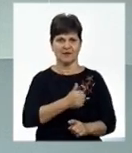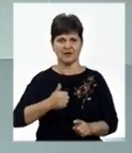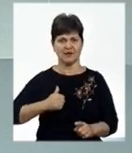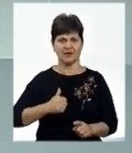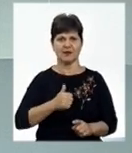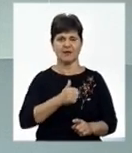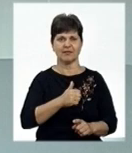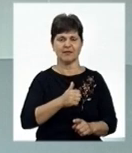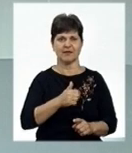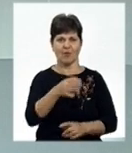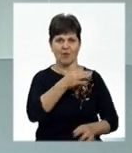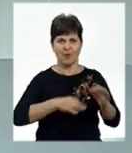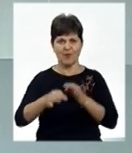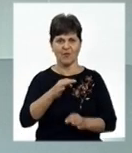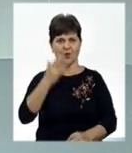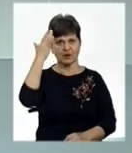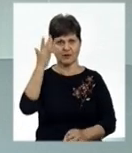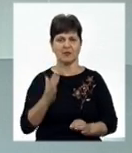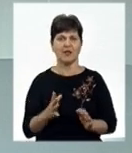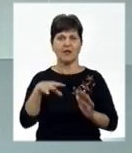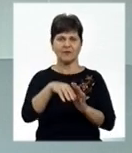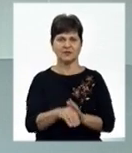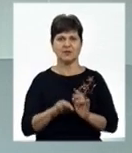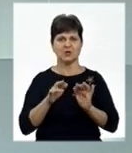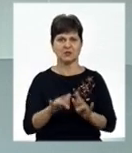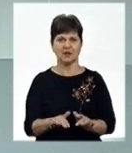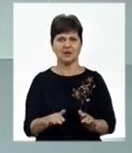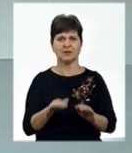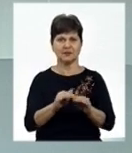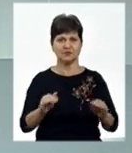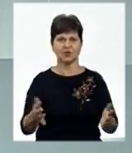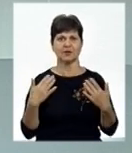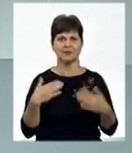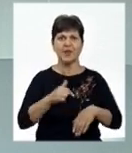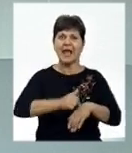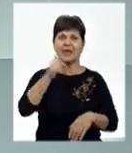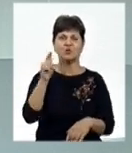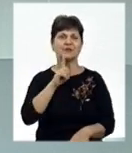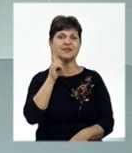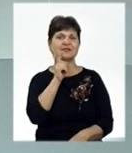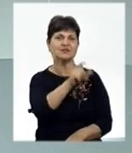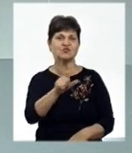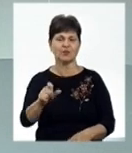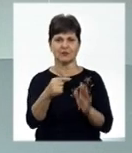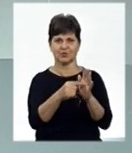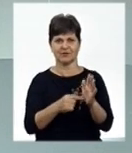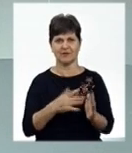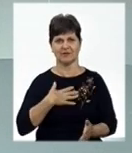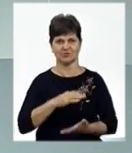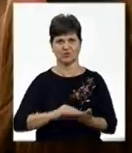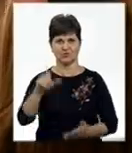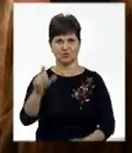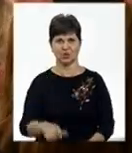ідеї, а потім втілюють в життя заходи з дитячого відпочинку. Емоціями юні віничани поділились з Аліною Бабій.